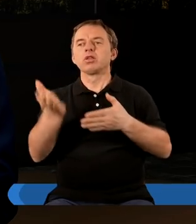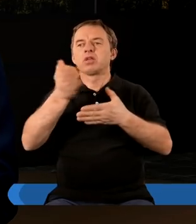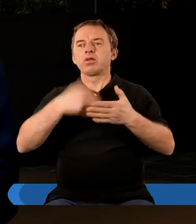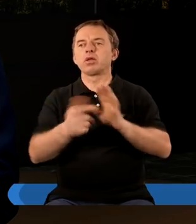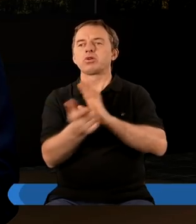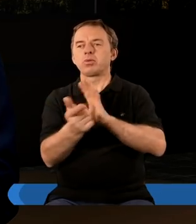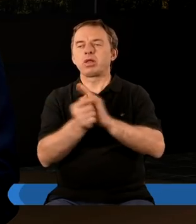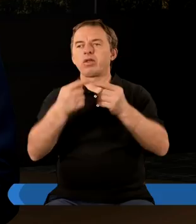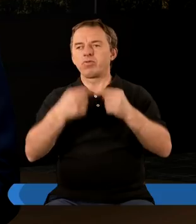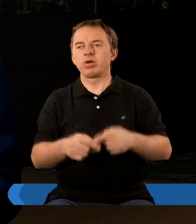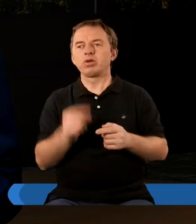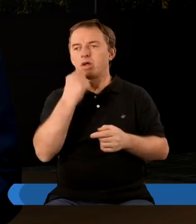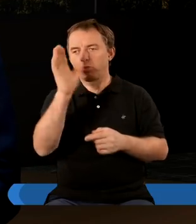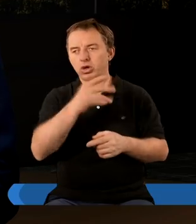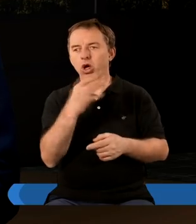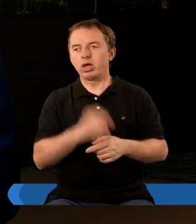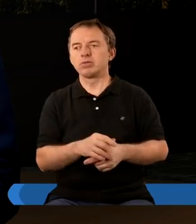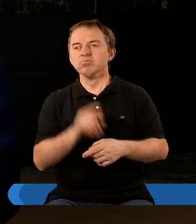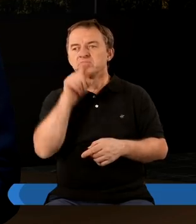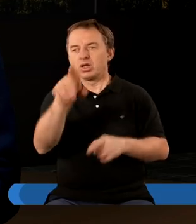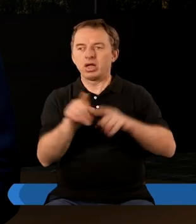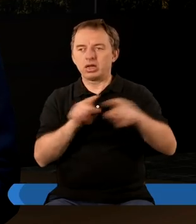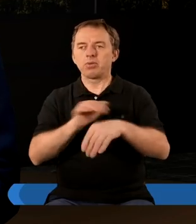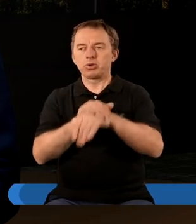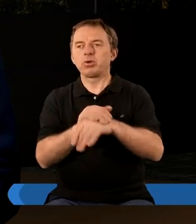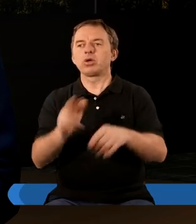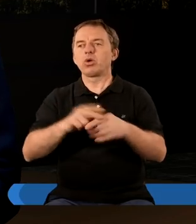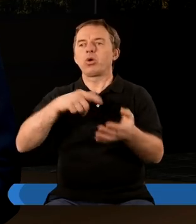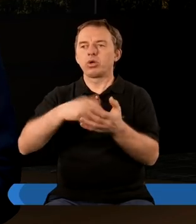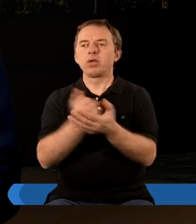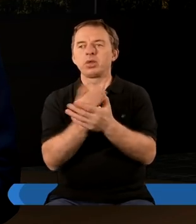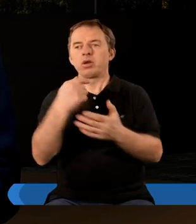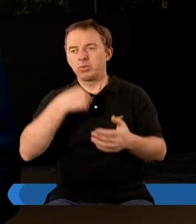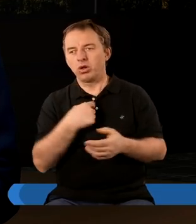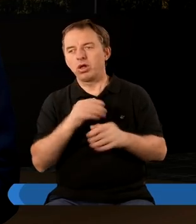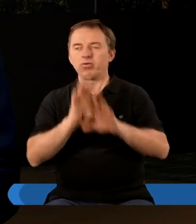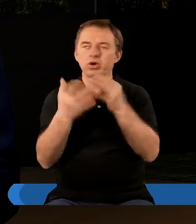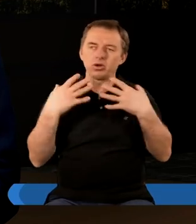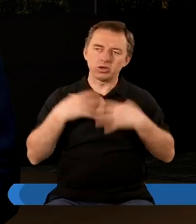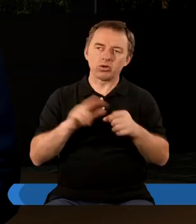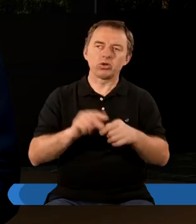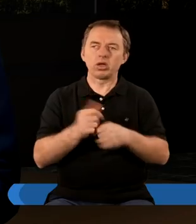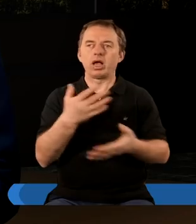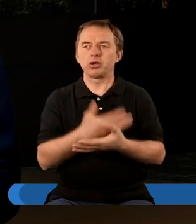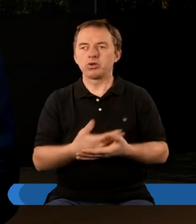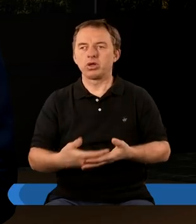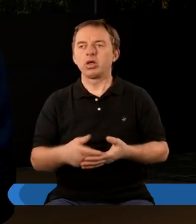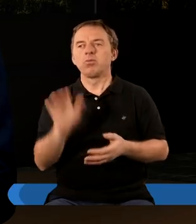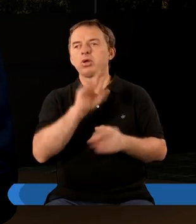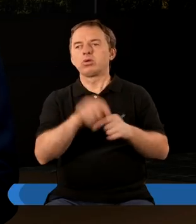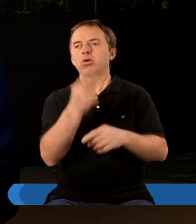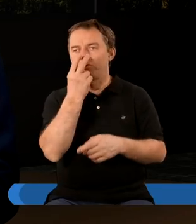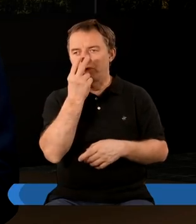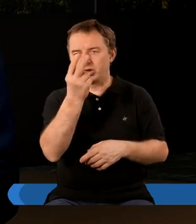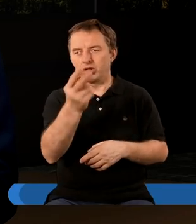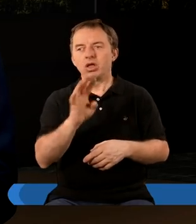rozdziale, w siedemnastym wierszu rzekł Bóg do Noego, to jest znak przymierza, który ustanowiłem między mną, a wszelkim ciałem, które jest na ziemi. Boga,